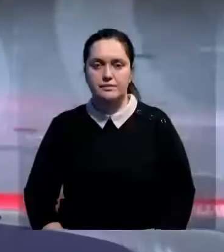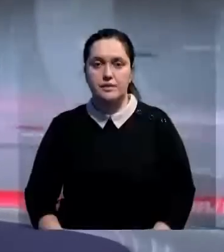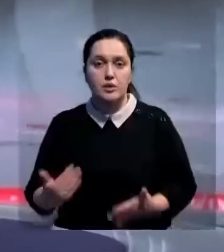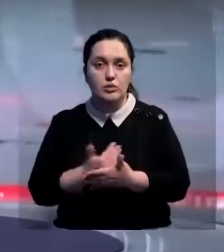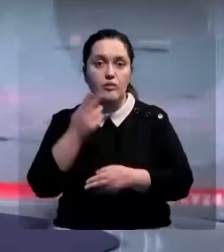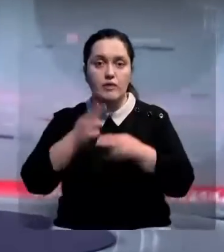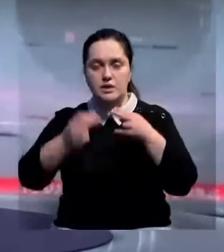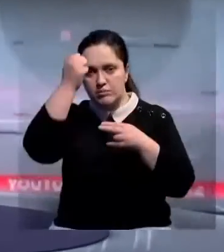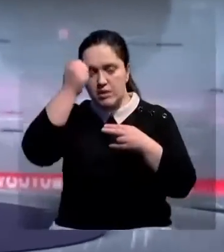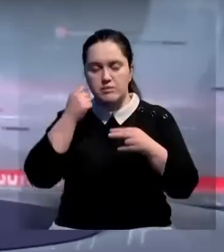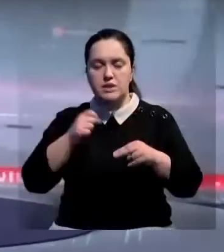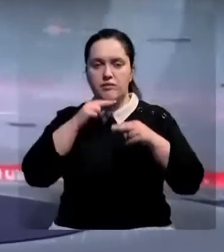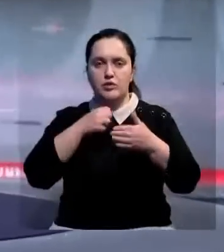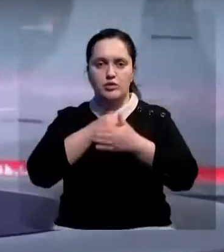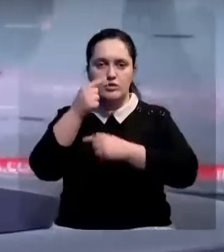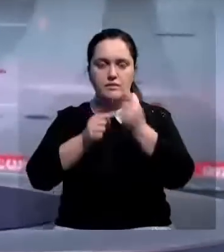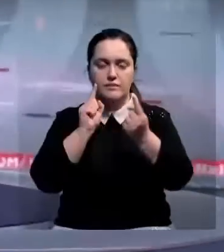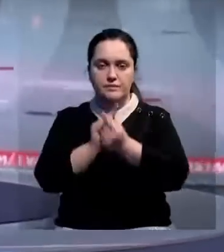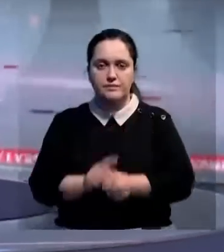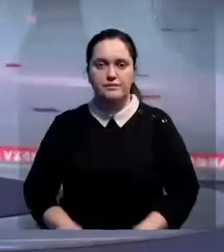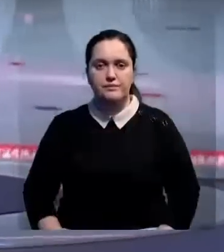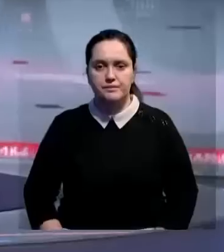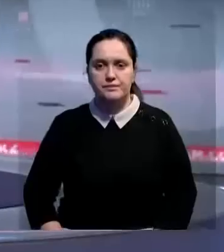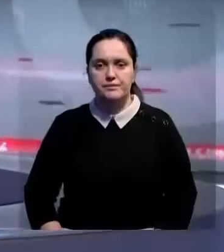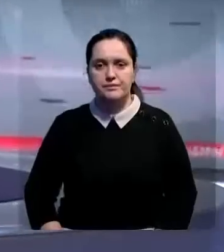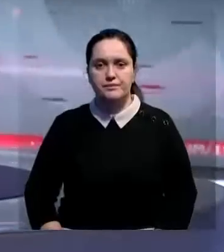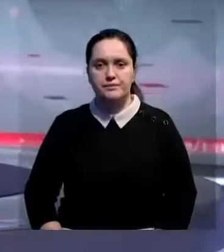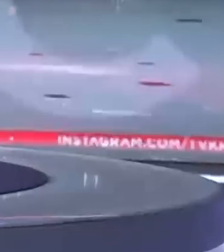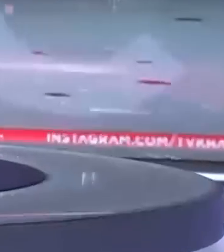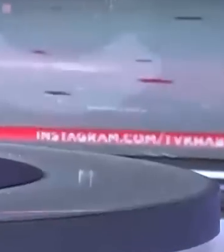На этом наш выпуск завершен. Спасибо, что были с нами. Всего доброго.